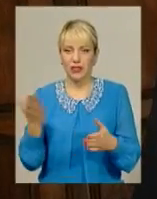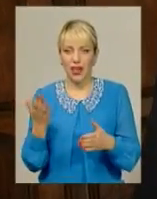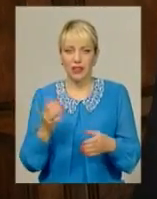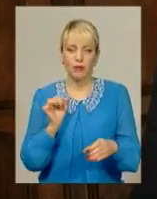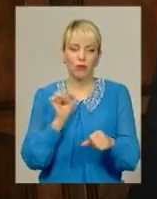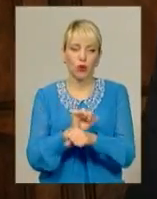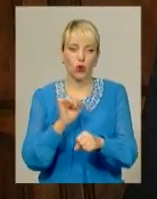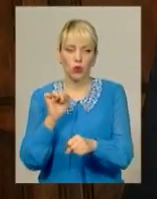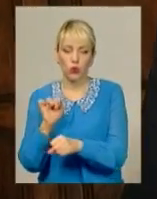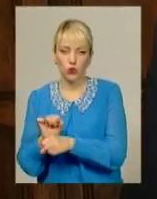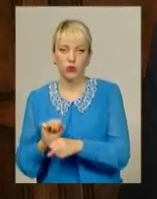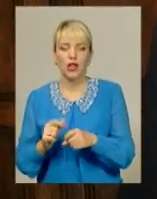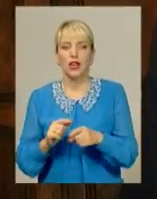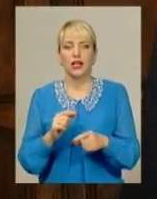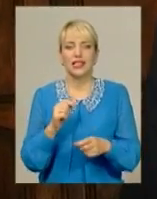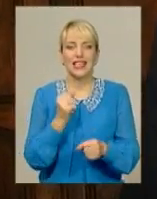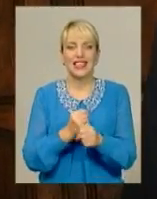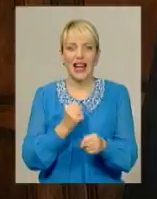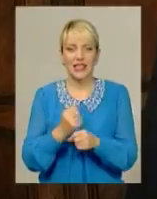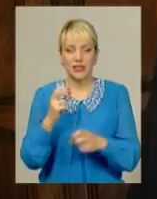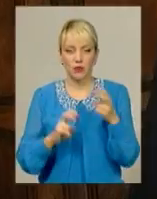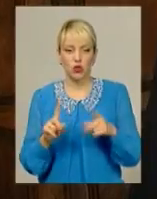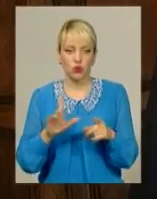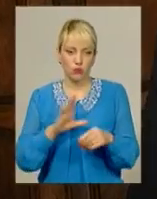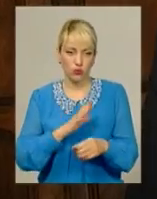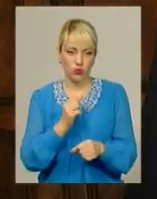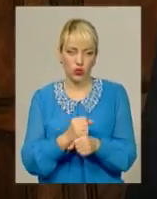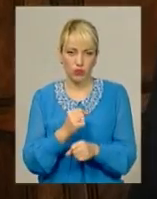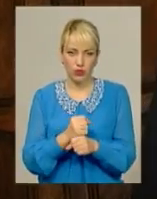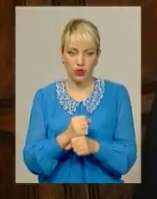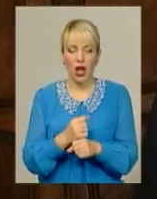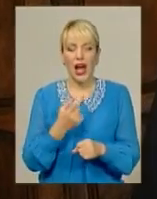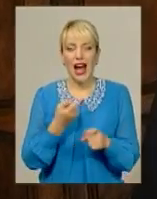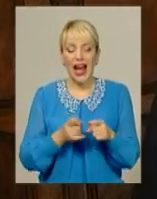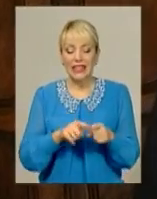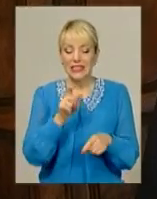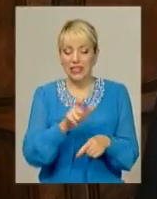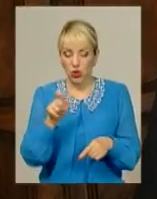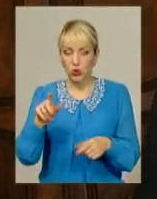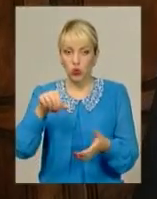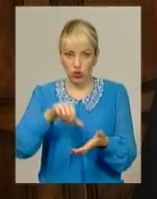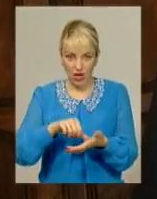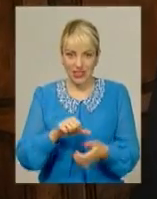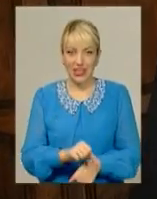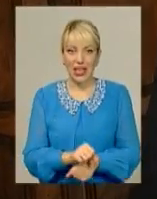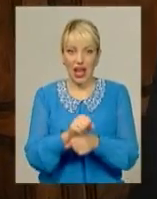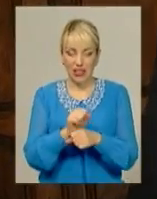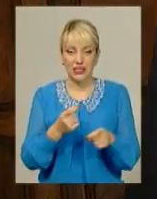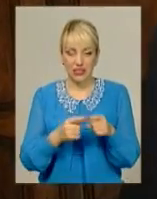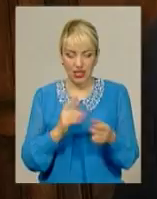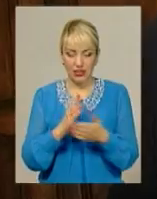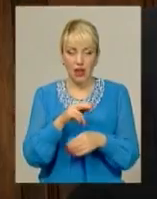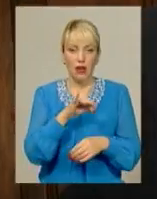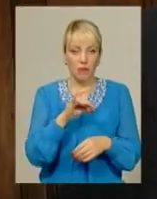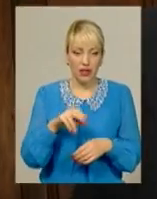діяльність підприємства, що, відповідно, було фактично зроблено. Оці люди, учасники акції, теж є предметами і засобами,